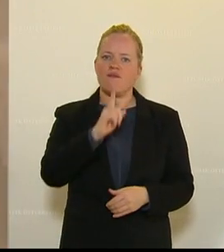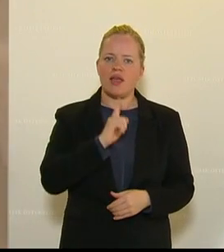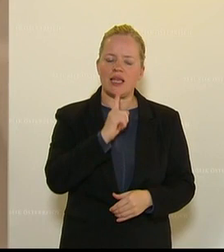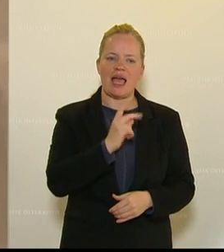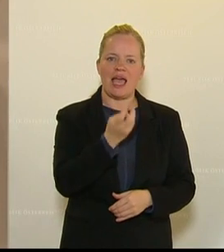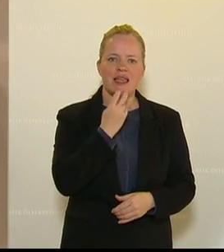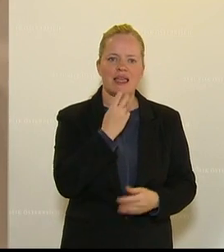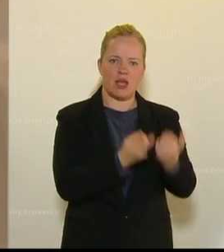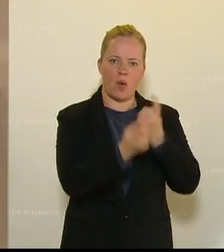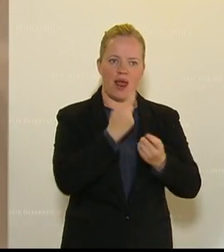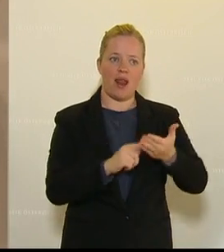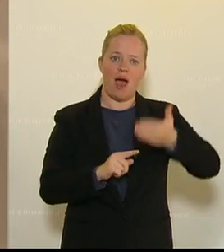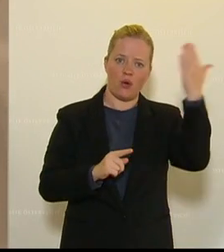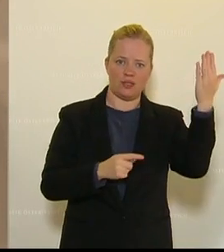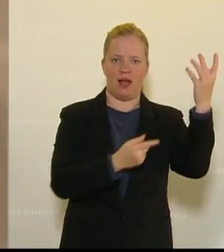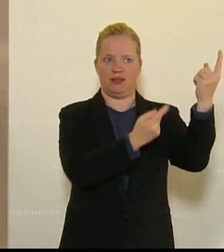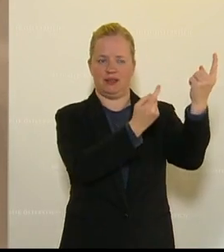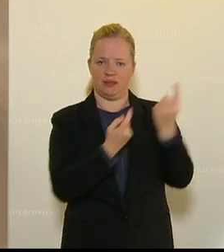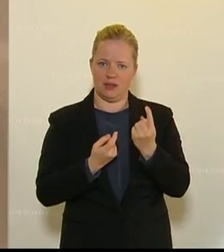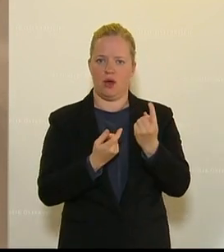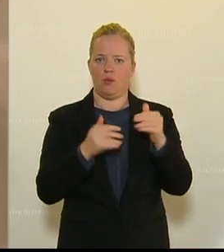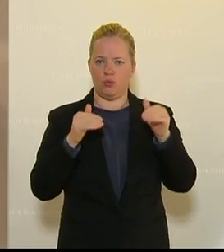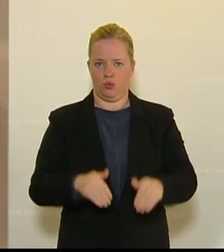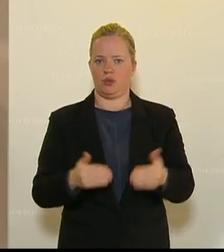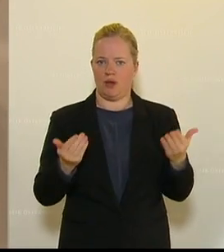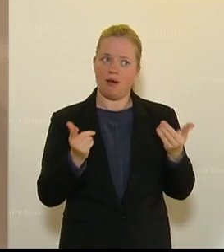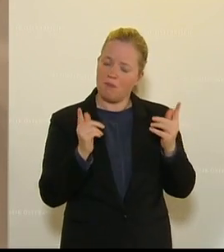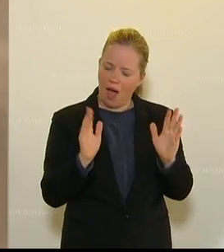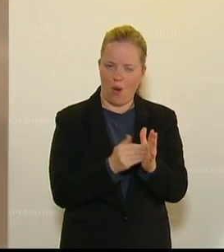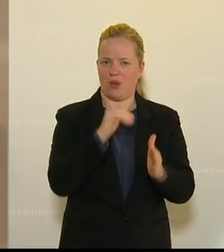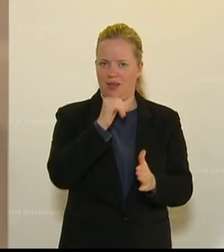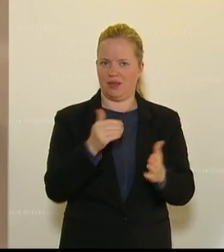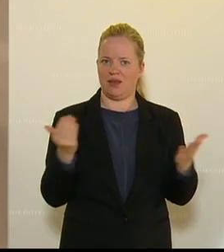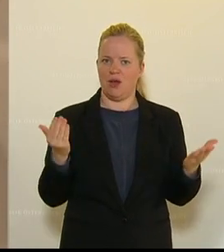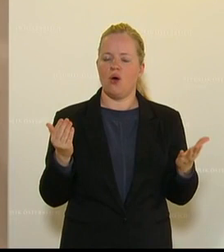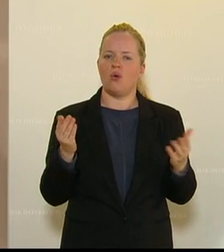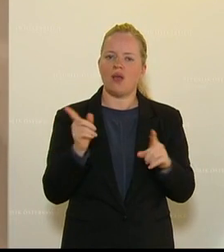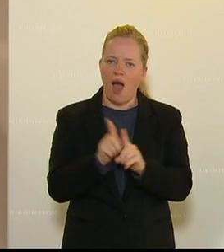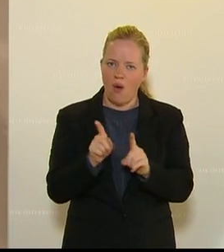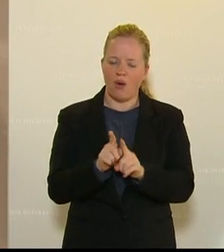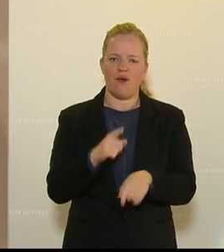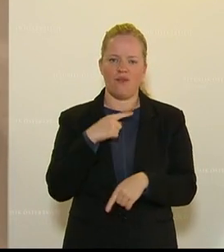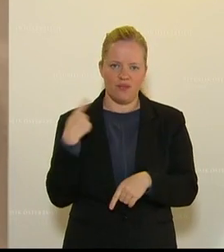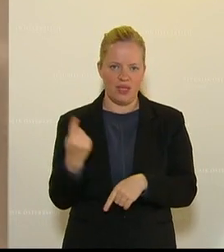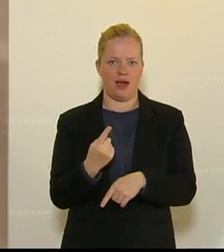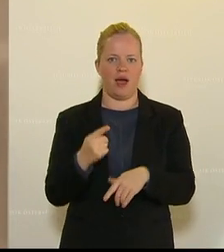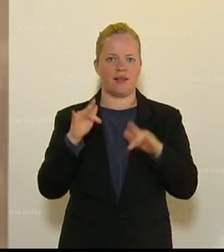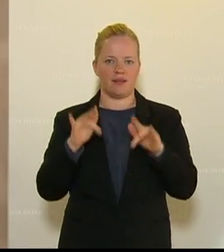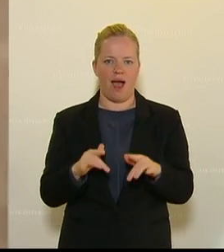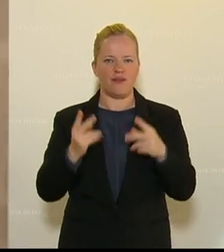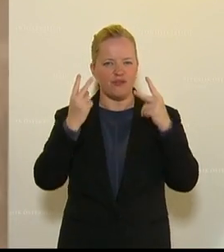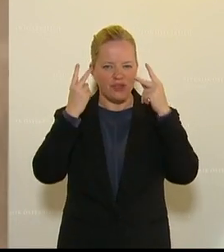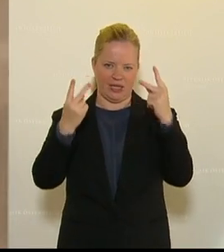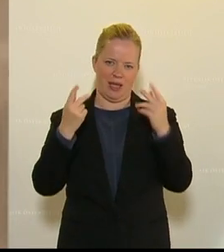aus dem Ausland zu uns herein nach Österreich holen. Und vor allem, wir machen hier einen wichtigen